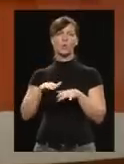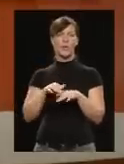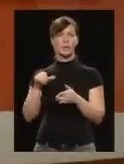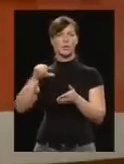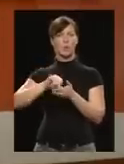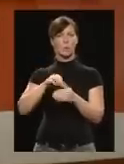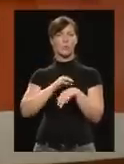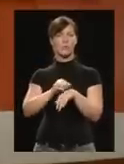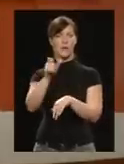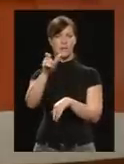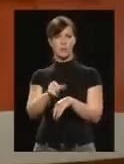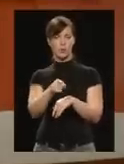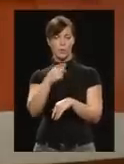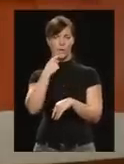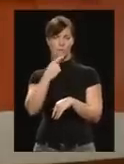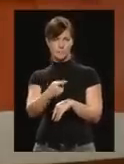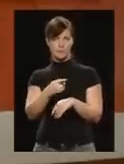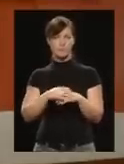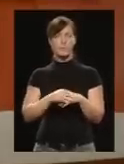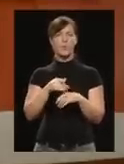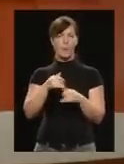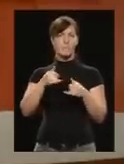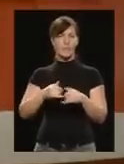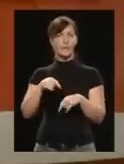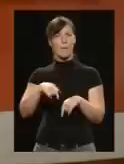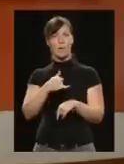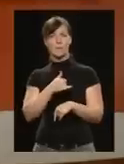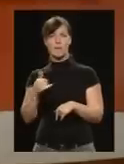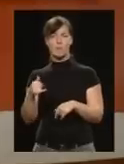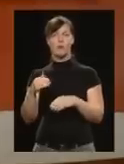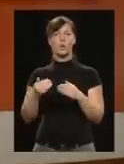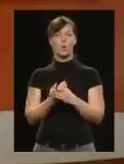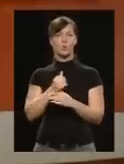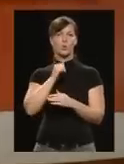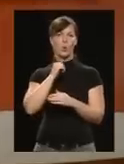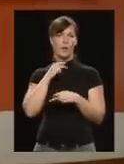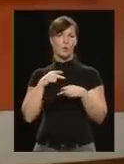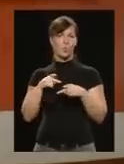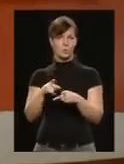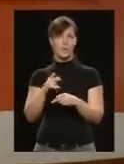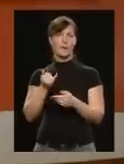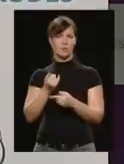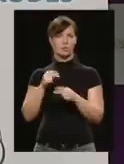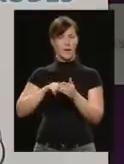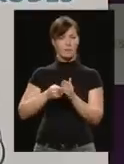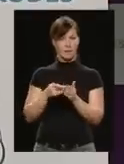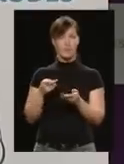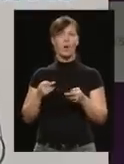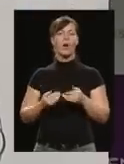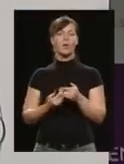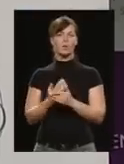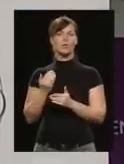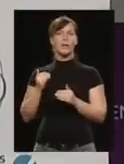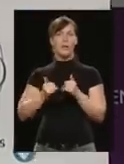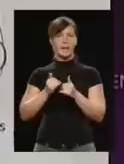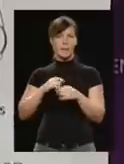vezérigazgatója kielentette, hogy még idén elkezdik tervezni az új Görgei utcát kerékpársávval együtt. Olcsóbb és